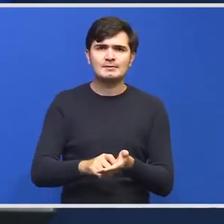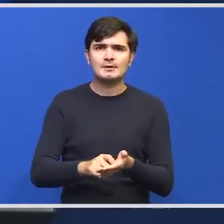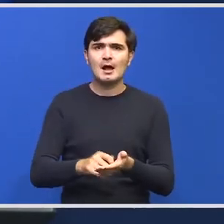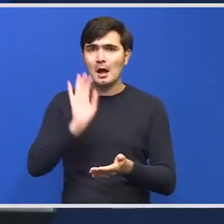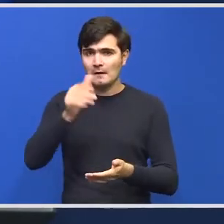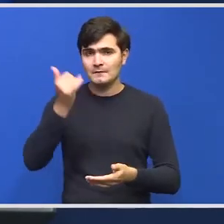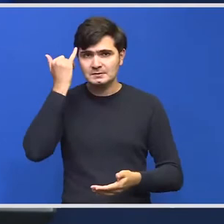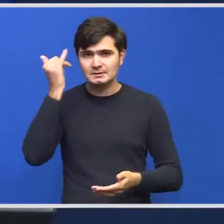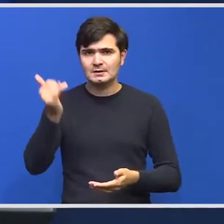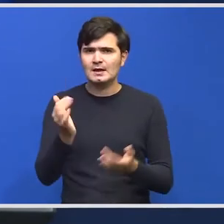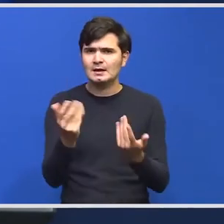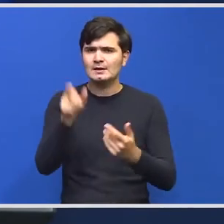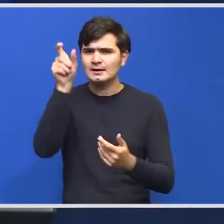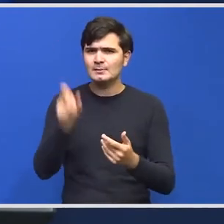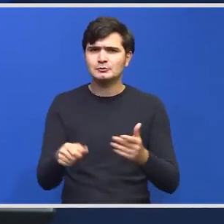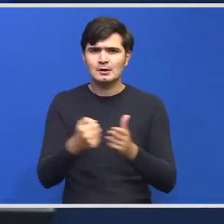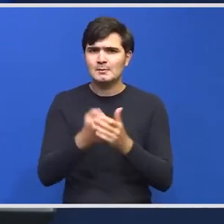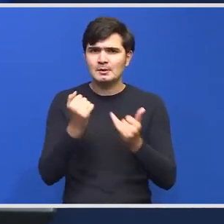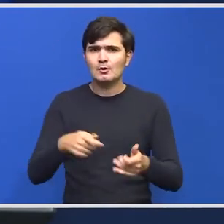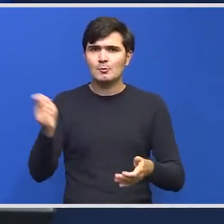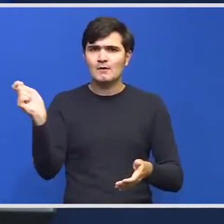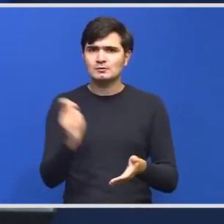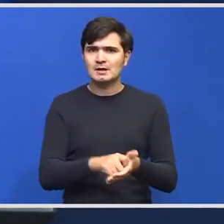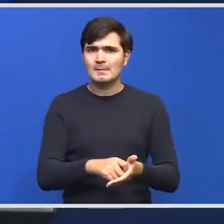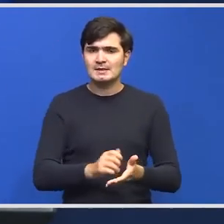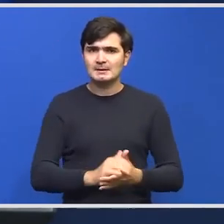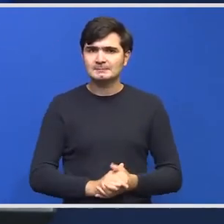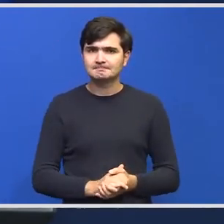dacă aveți ideea câte persoane au fost ancționate până acum